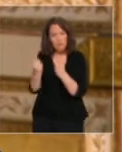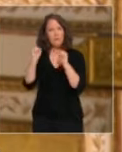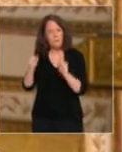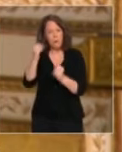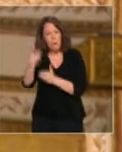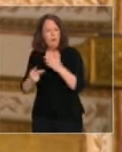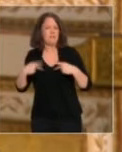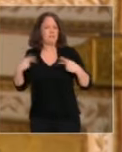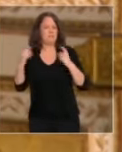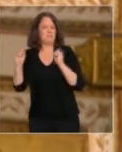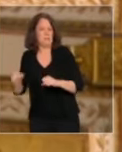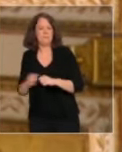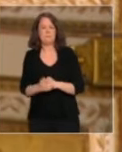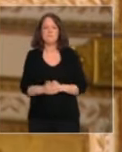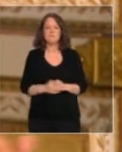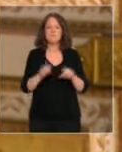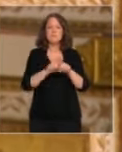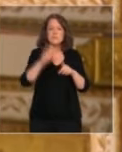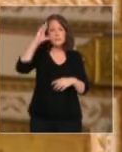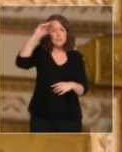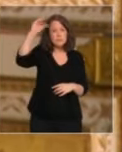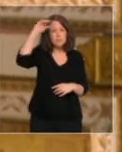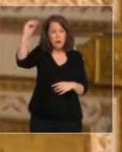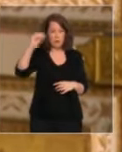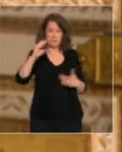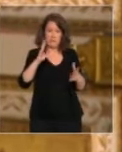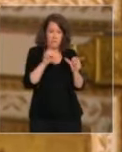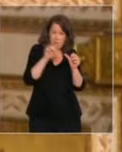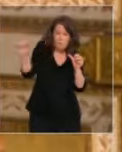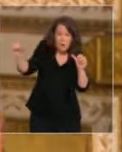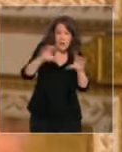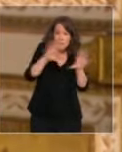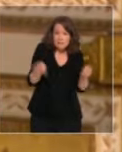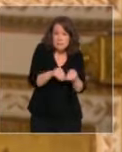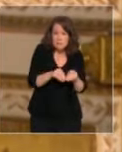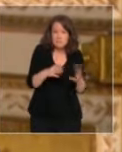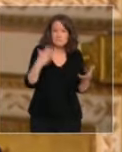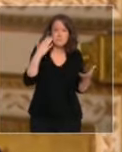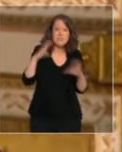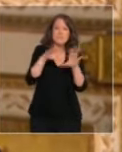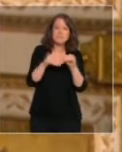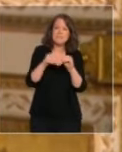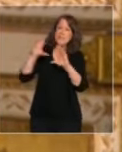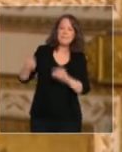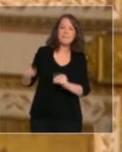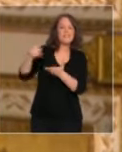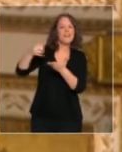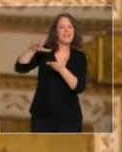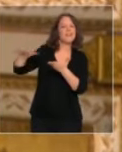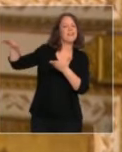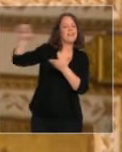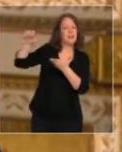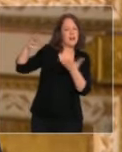Les étudiants les plus précaires, vivant parfois loin de leur famille, en particulier lorsque celles-ci viennent d'outre-mer, seront aussi aidés.